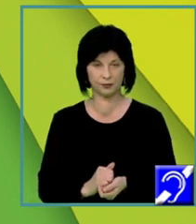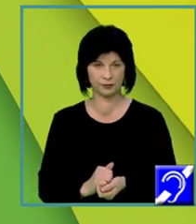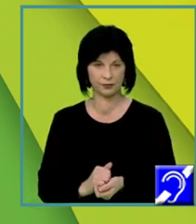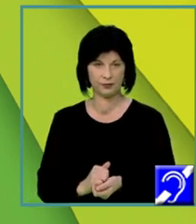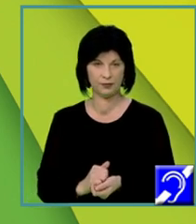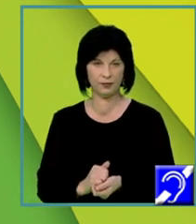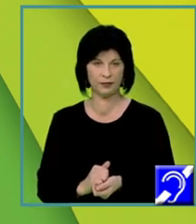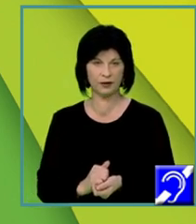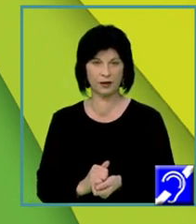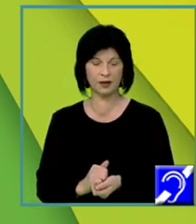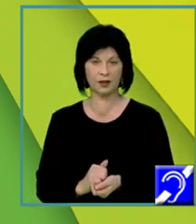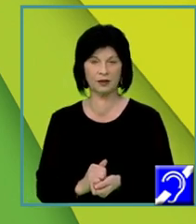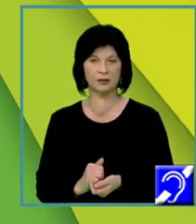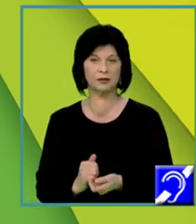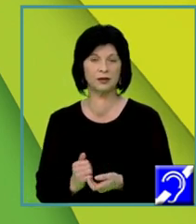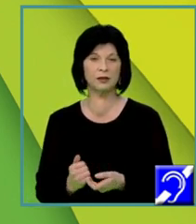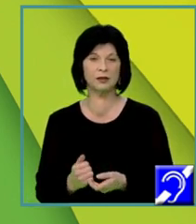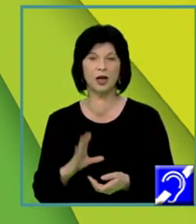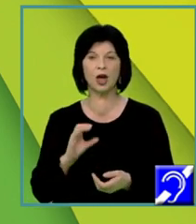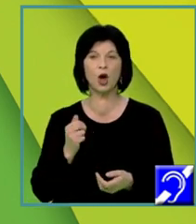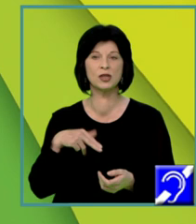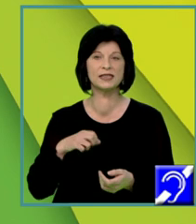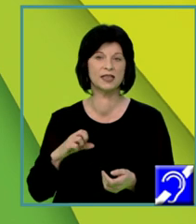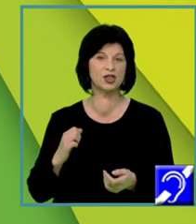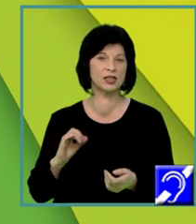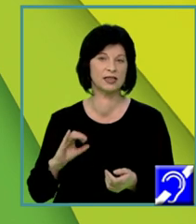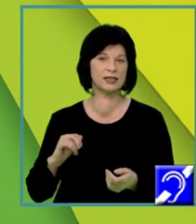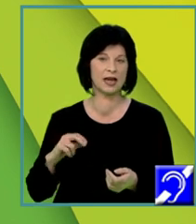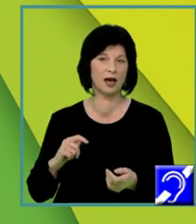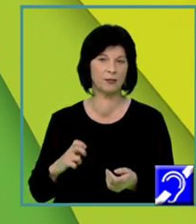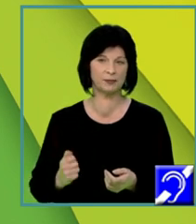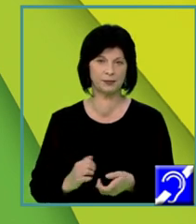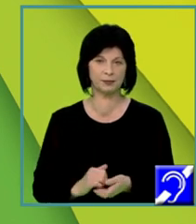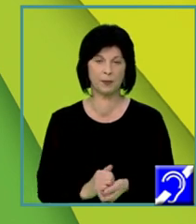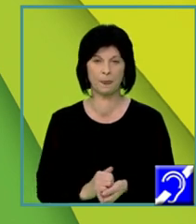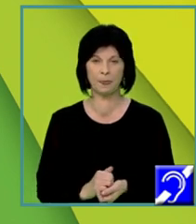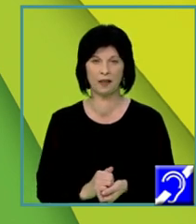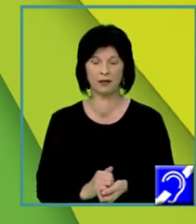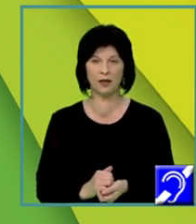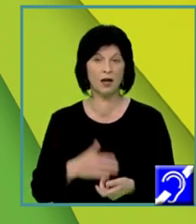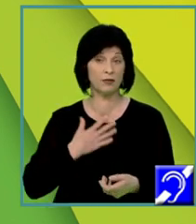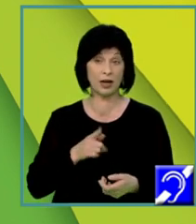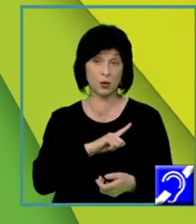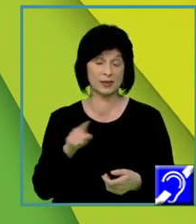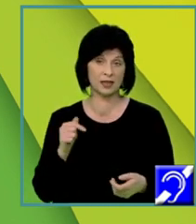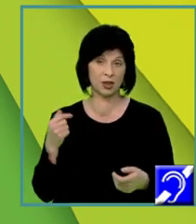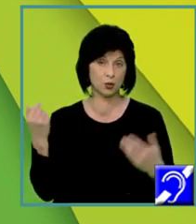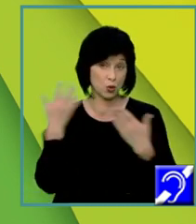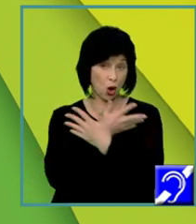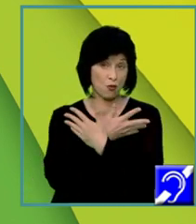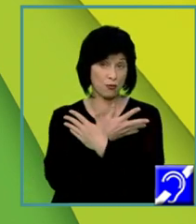Și, conectori care exprimă consecință. În consecință, prin urmare, aș vrea să nu confundați conectorii de